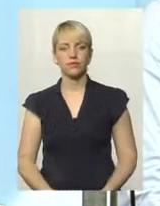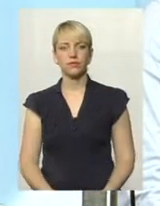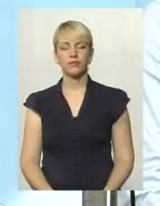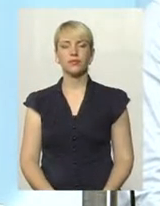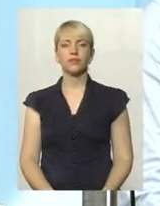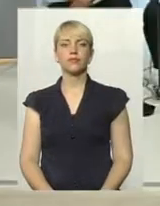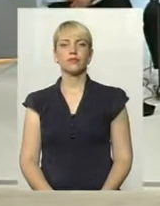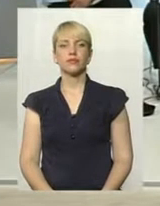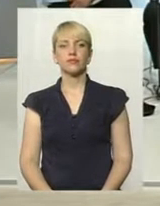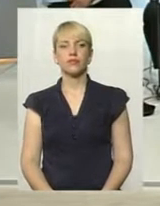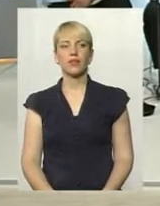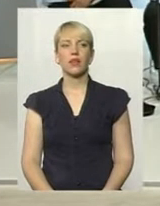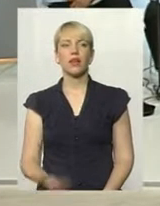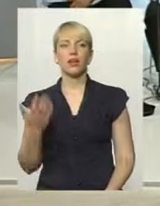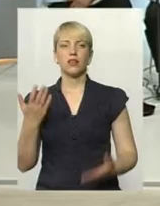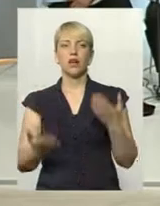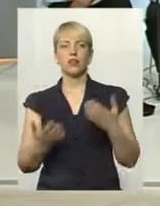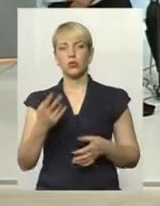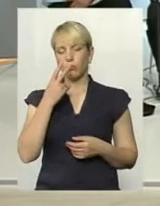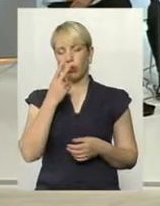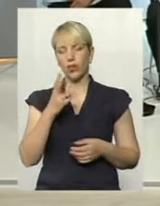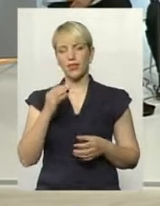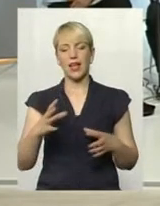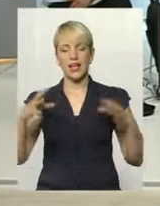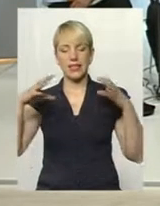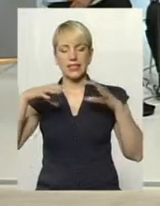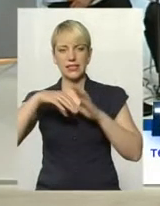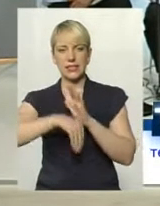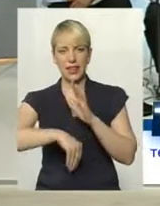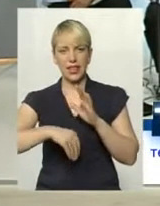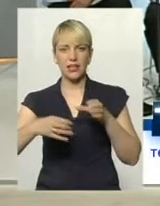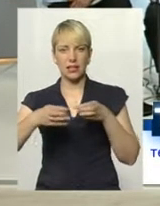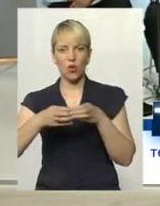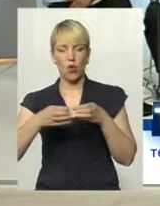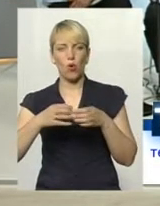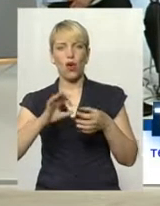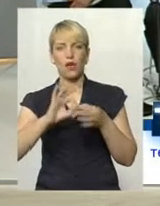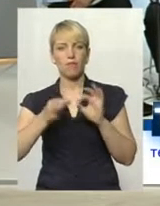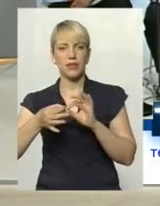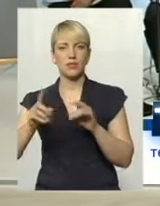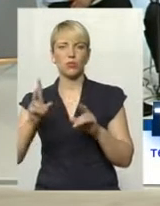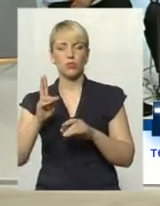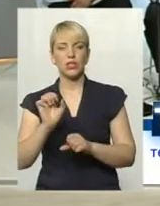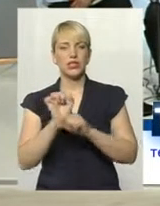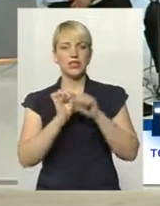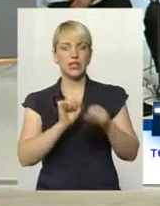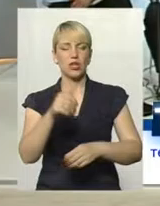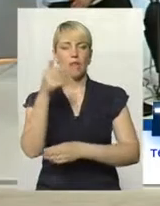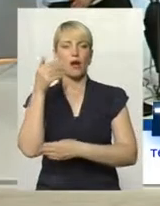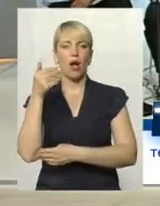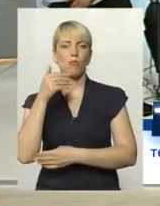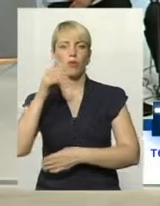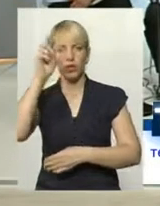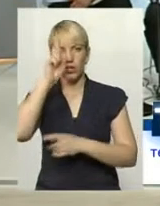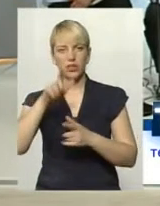Вікторе Володимировичу, якщо поглянути на склад олімпійців, які цього року захищатимуть прапори нашої